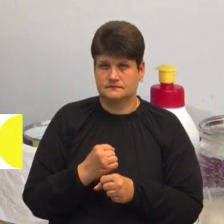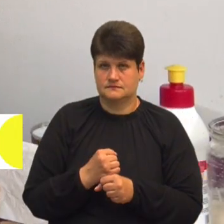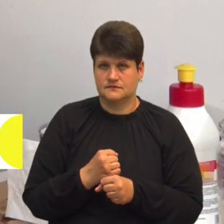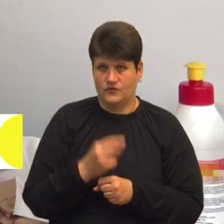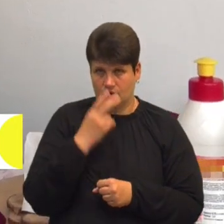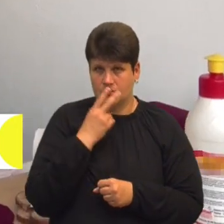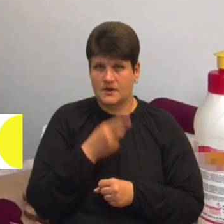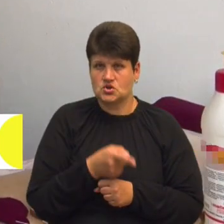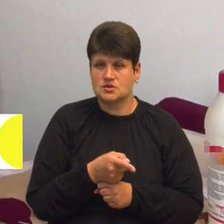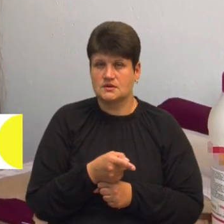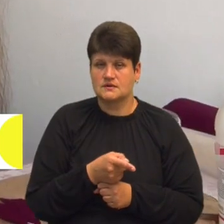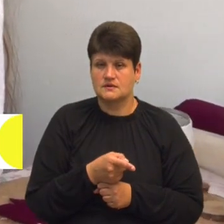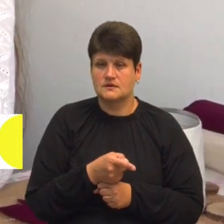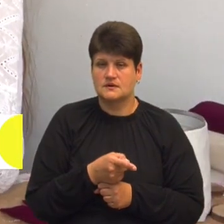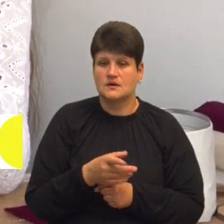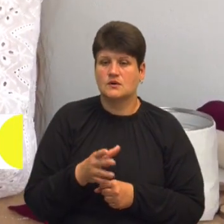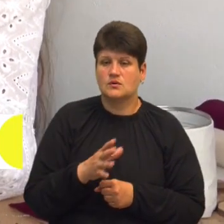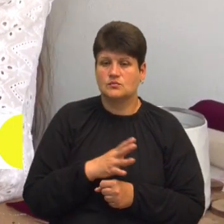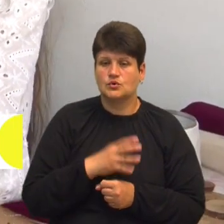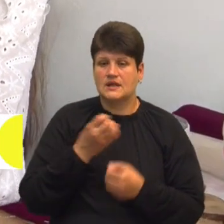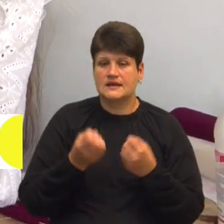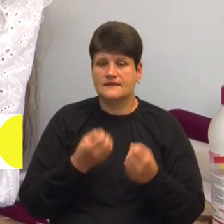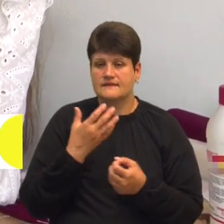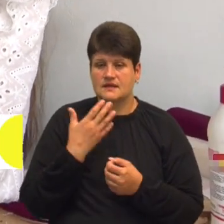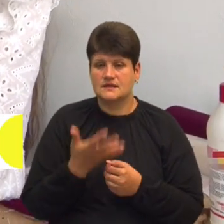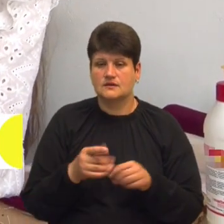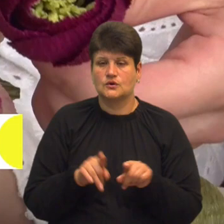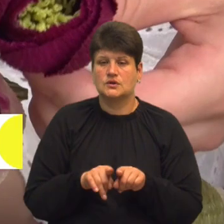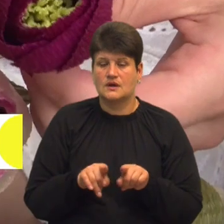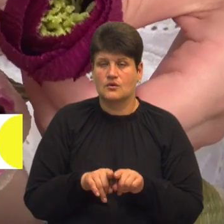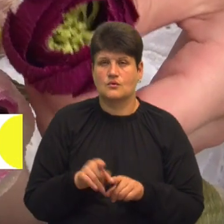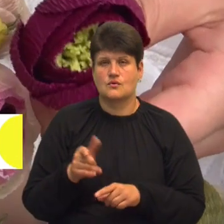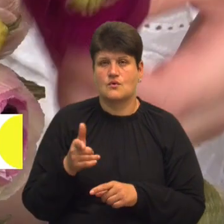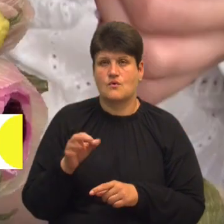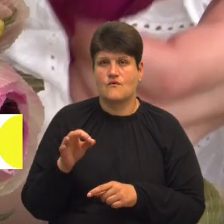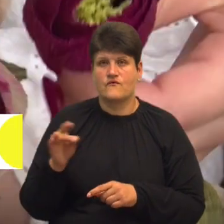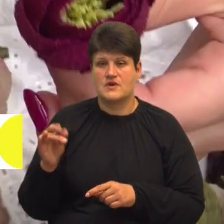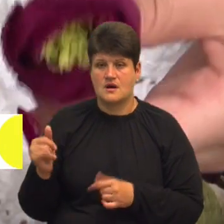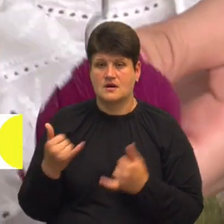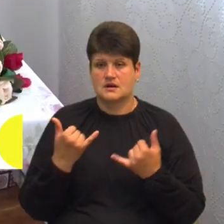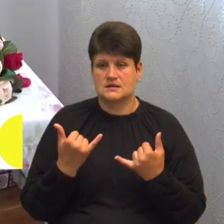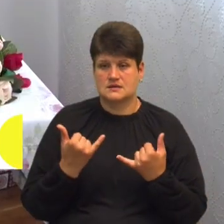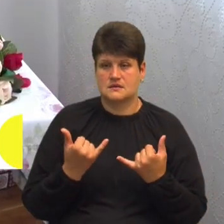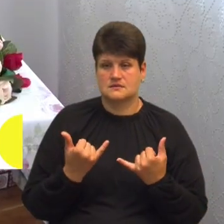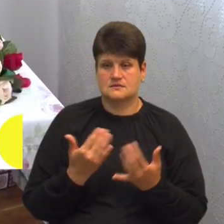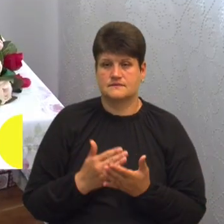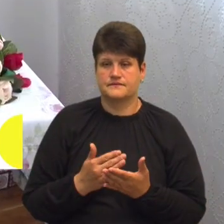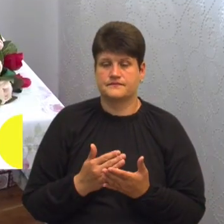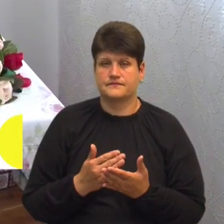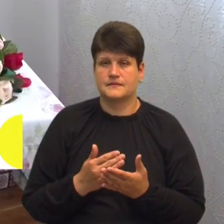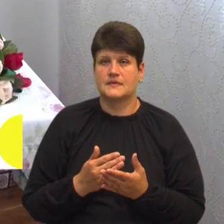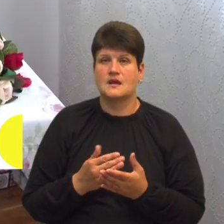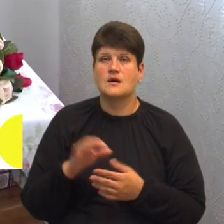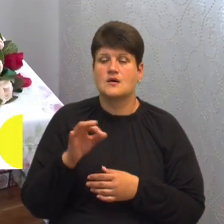яка була квітка того ж самого кольору з гофрованого паперу і яка вона темно опинилась. Про воскові